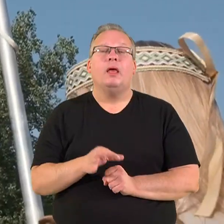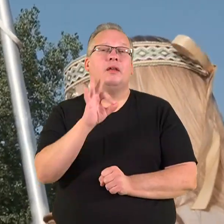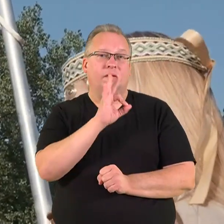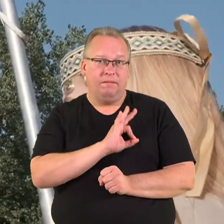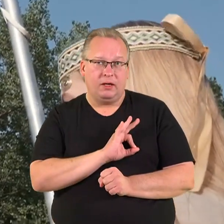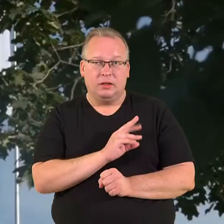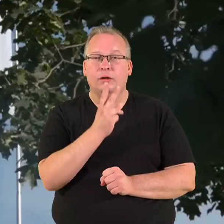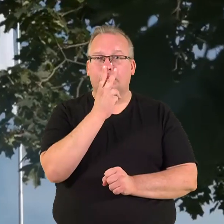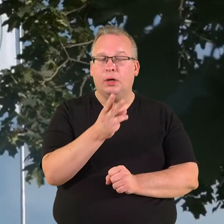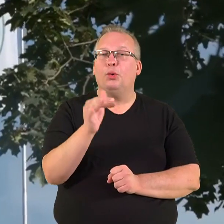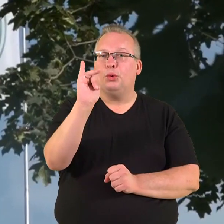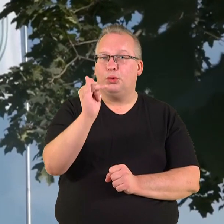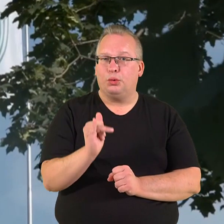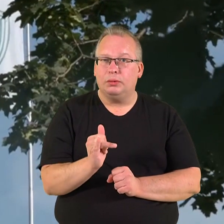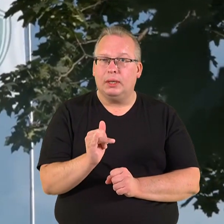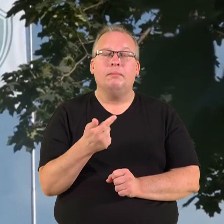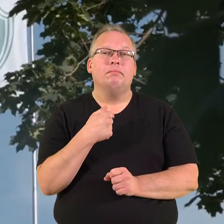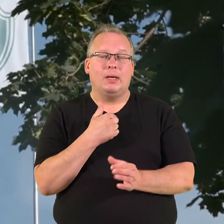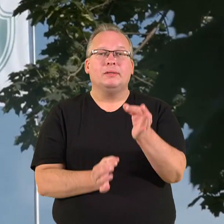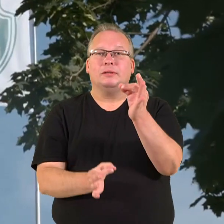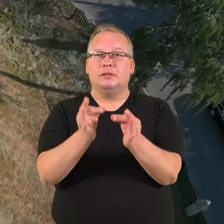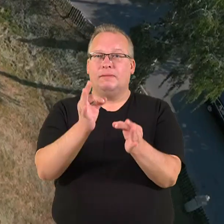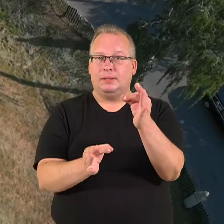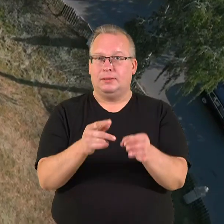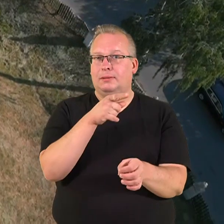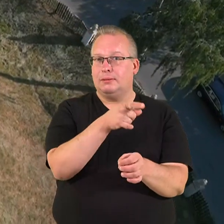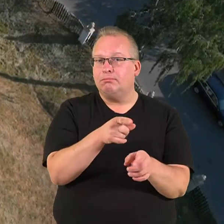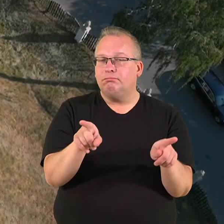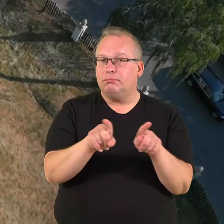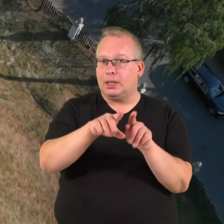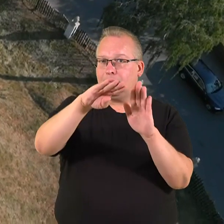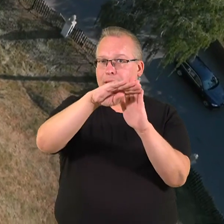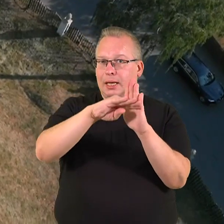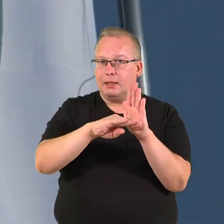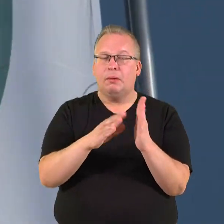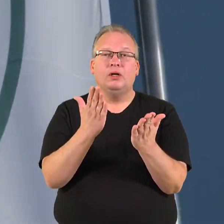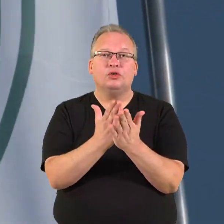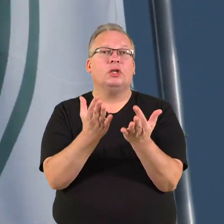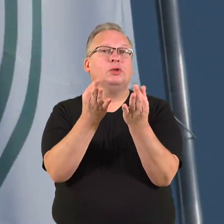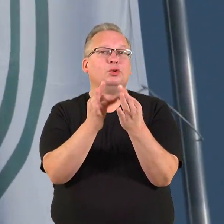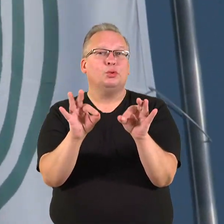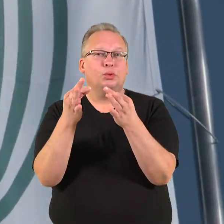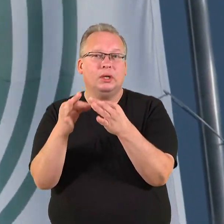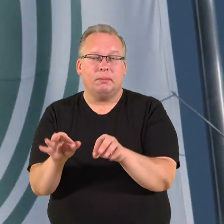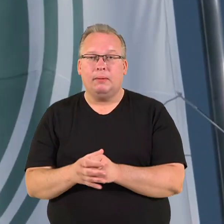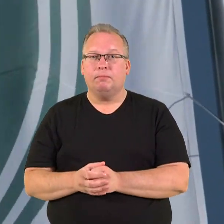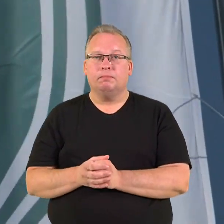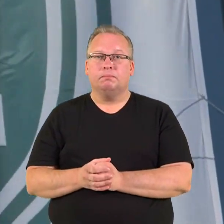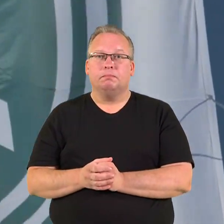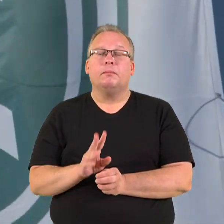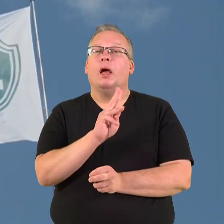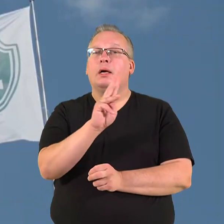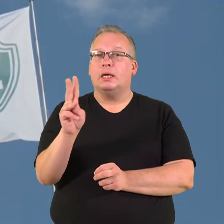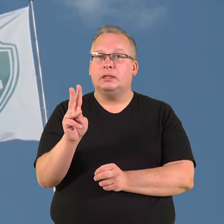pasvarstimų rūdienį, nes rūdienį mes svarstysim šitą įstatymą. Taip pat yra siūlymai, sakykime, kas teikia